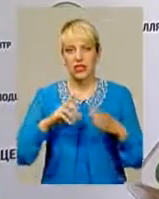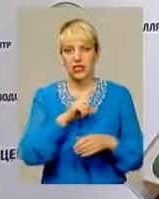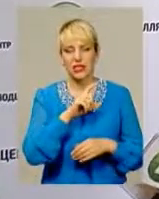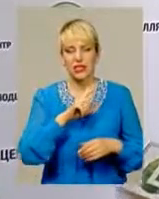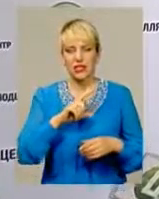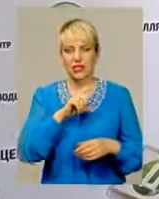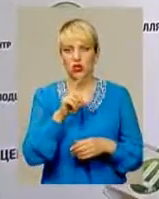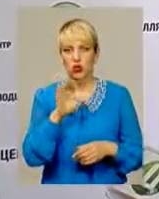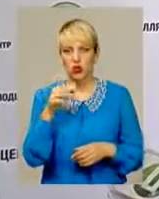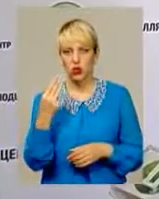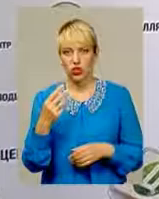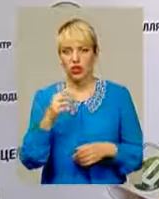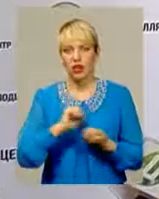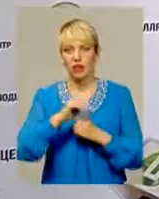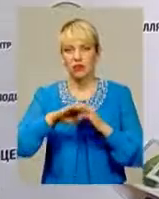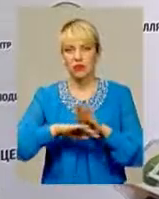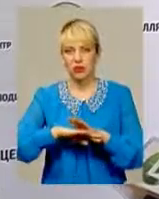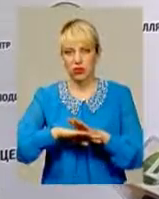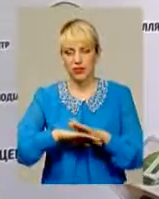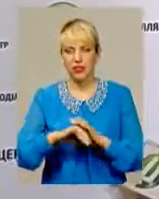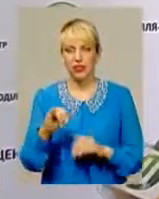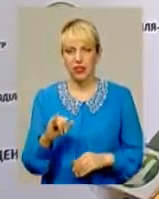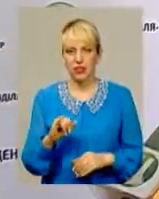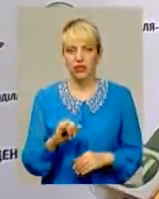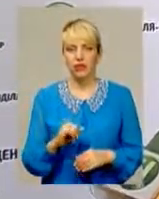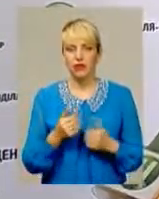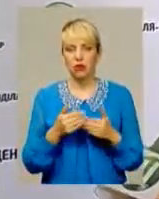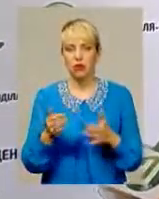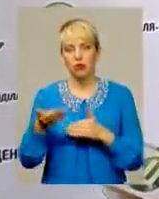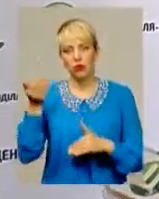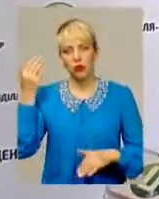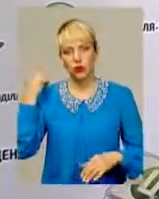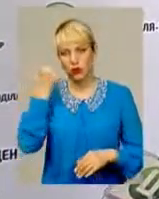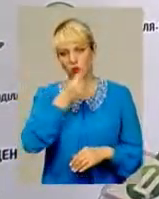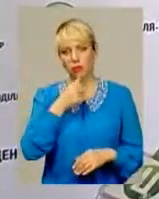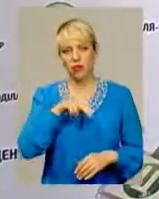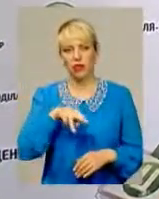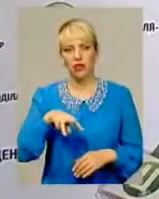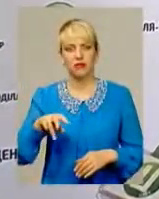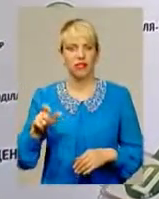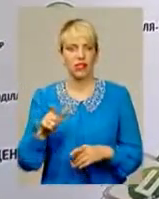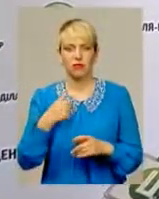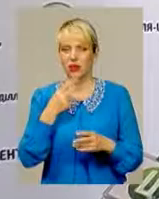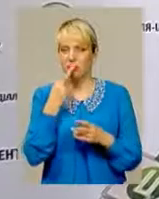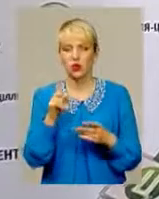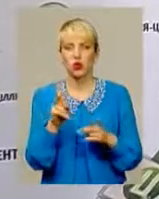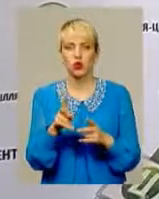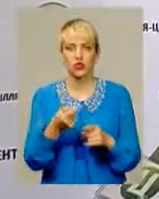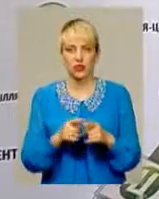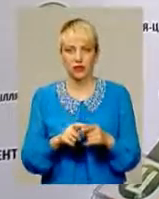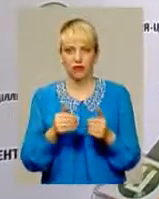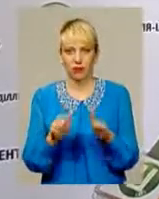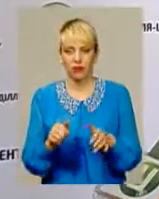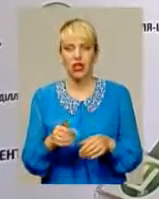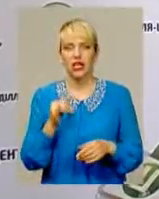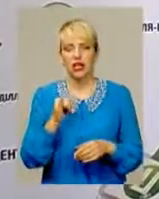навчального закладу міста Кам'янця-Подільського та випускник минулих років, чи ТПТНЗ, точно ми не бачимо, хто це. І